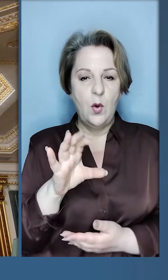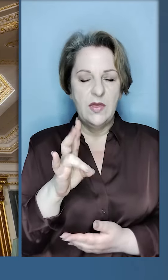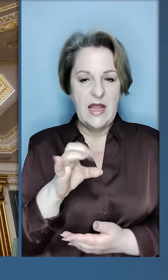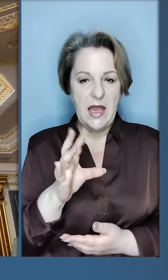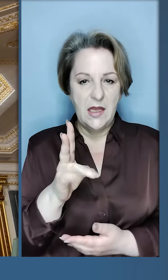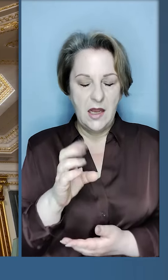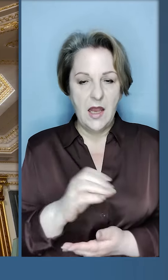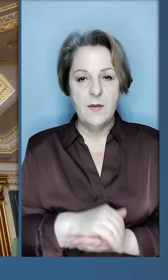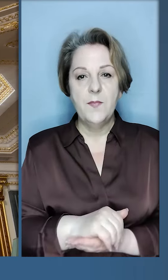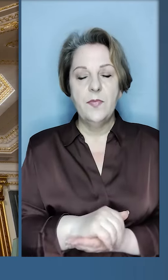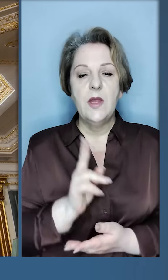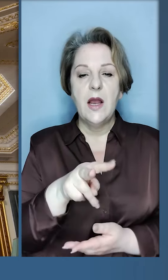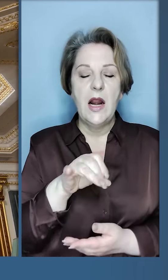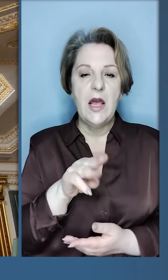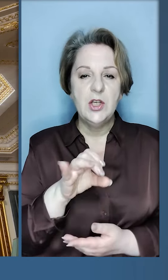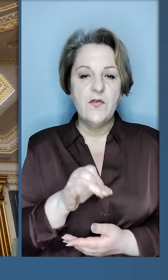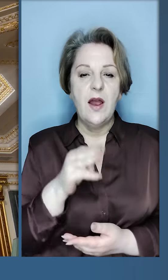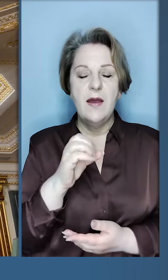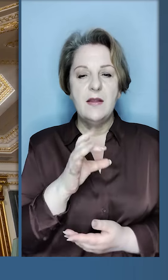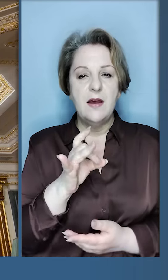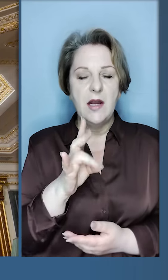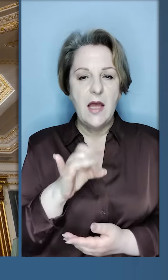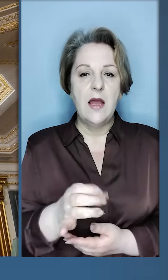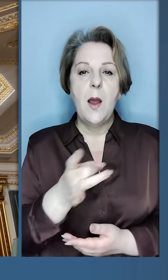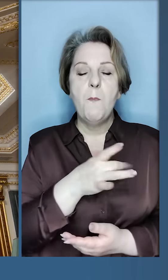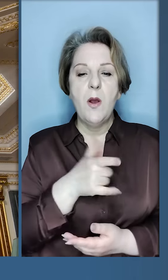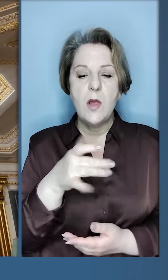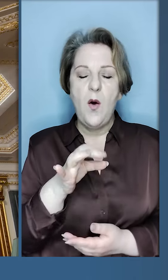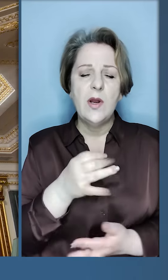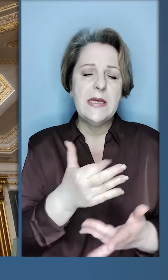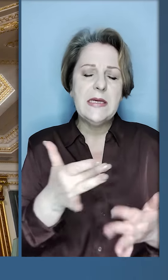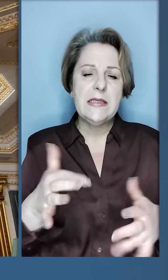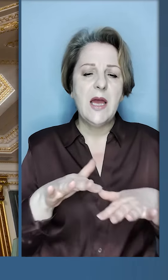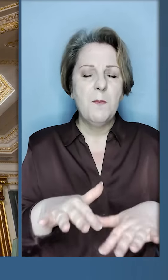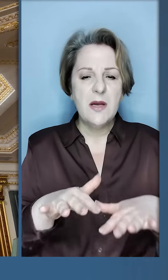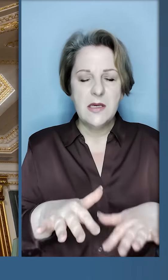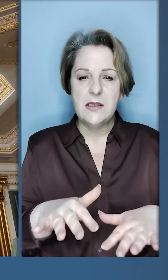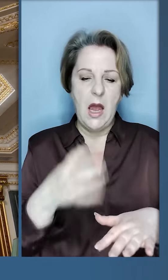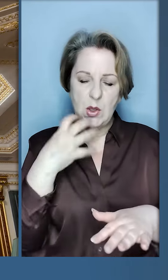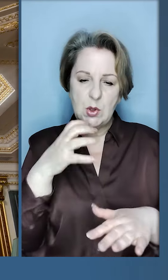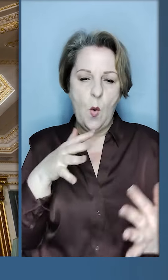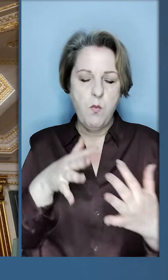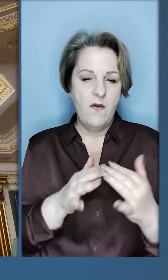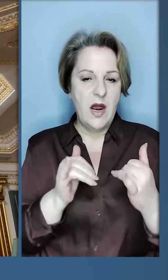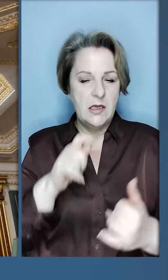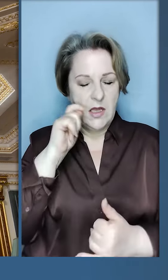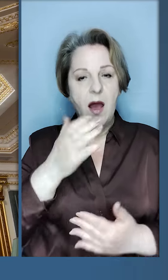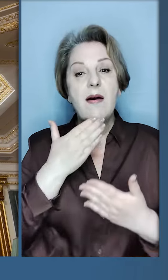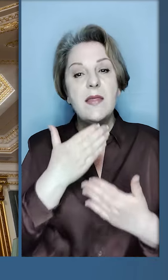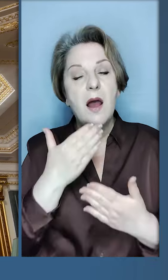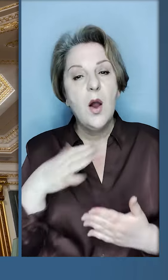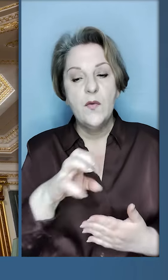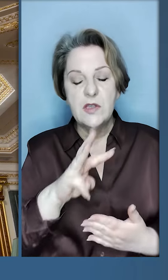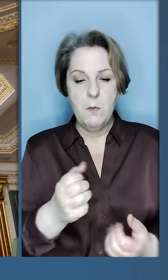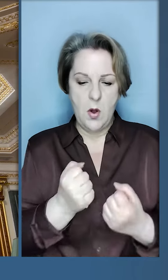Первомайське, Тоненьке, Клішіївка, Терни, Білогорівка та всі інші місця жорстких боїв,